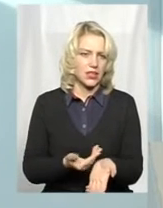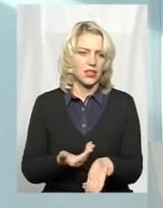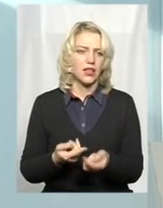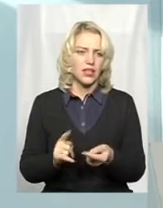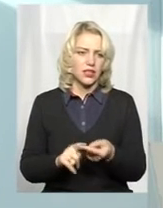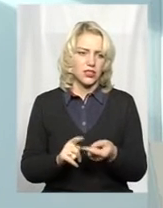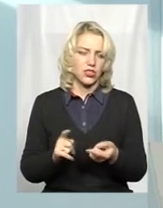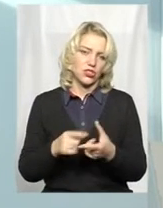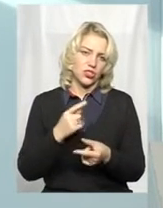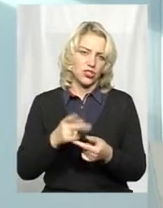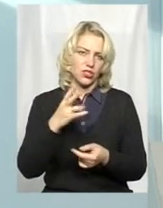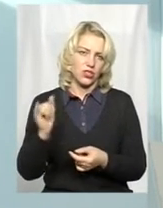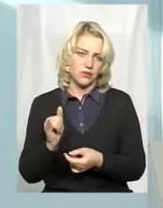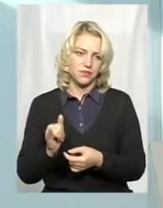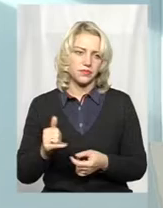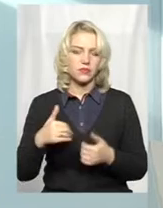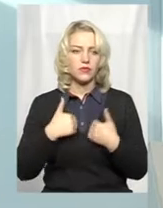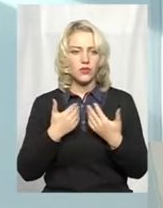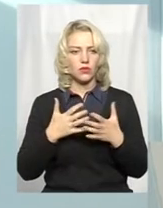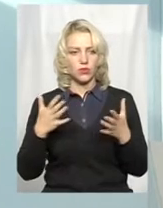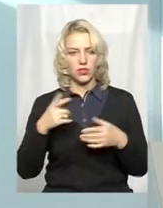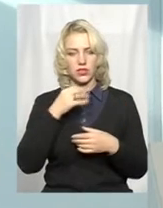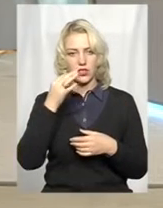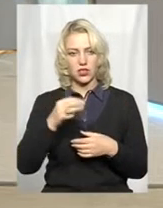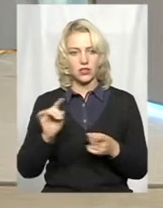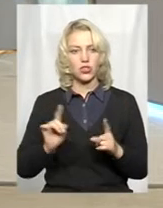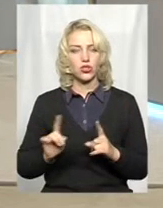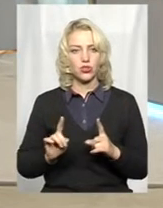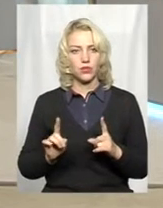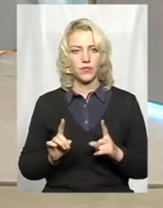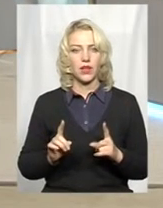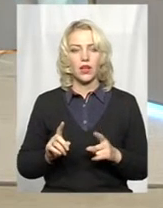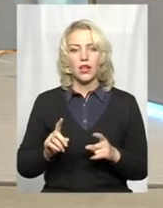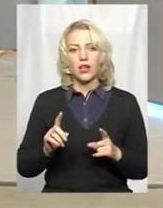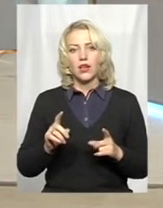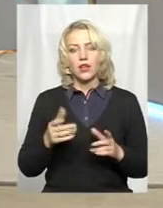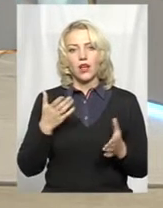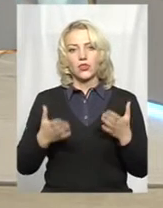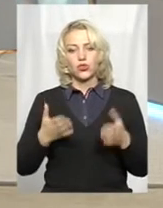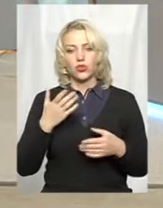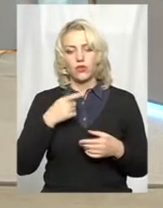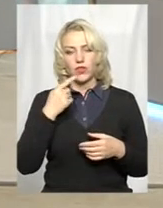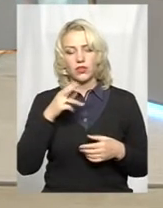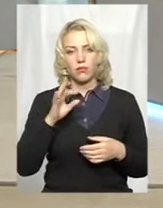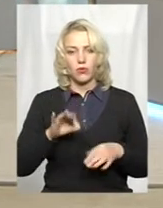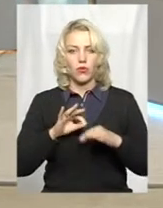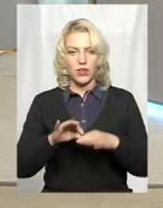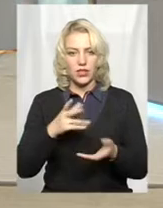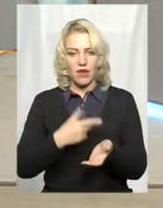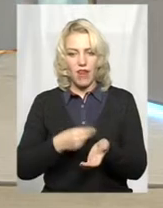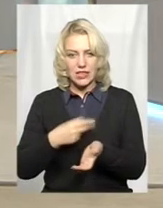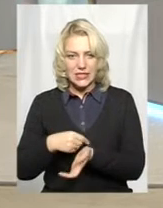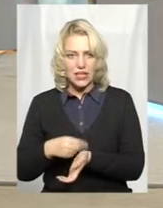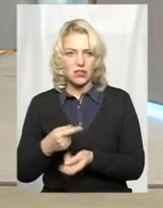цього щеплять, чи ні. Хочу більше сказати того, що фактично, якщо взяти проведення вакцинації,